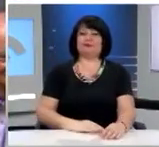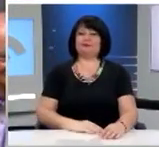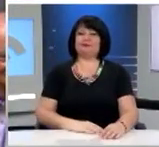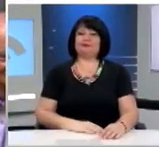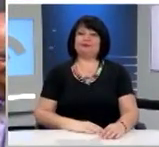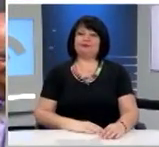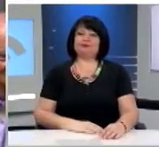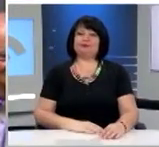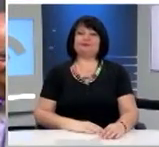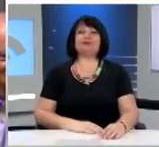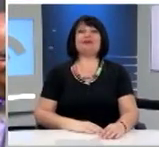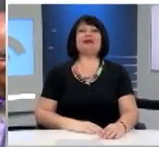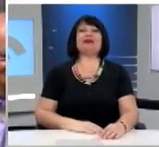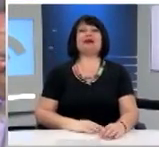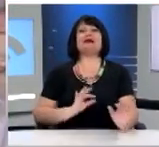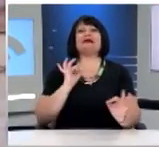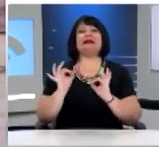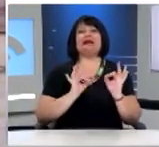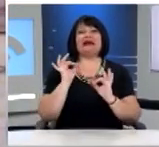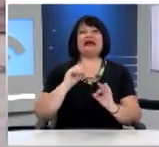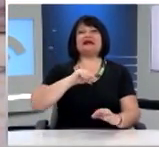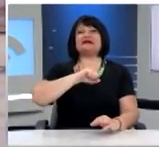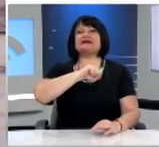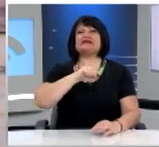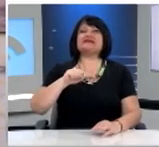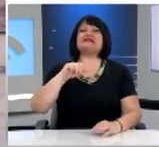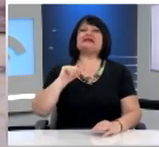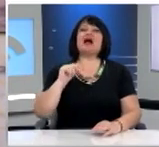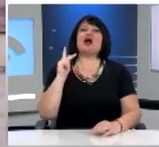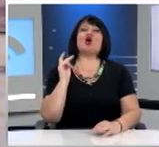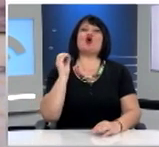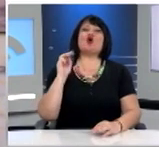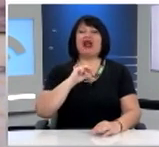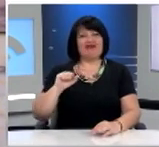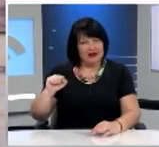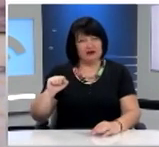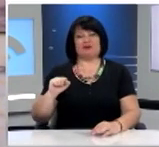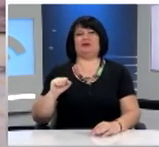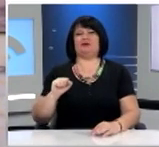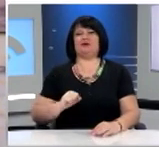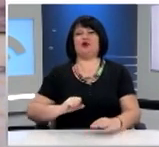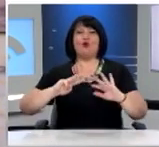Και η κυρία Σοφία Σακοράφα, όγδοη Αντιπρόεδρος της Βουλής.